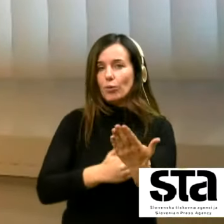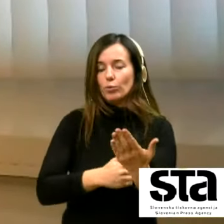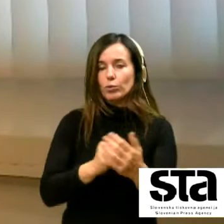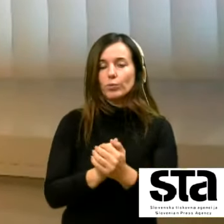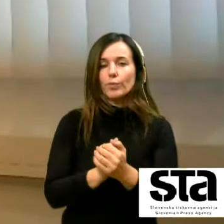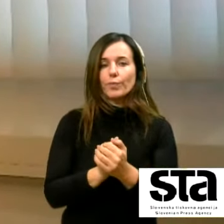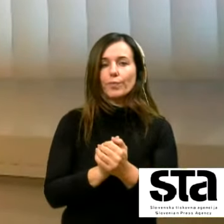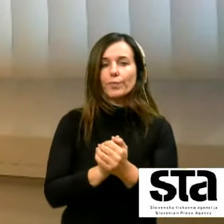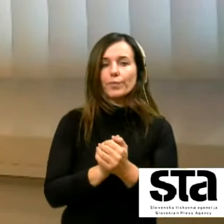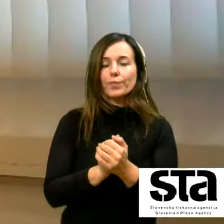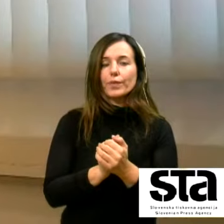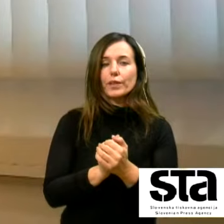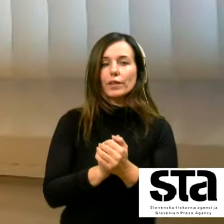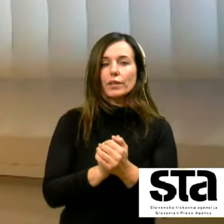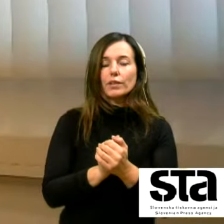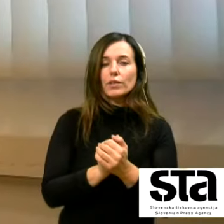bilo